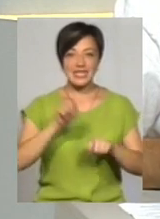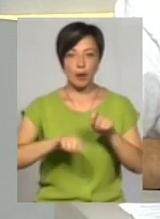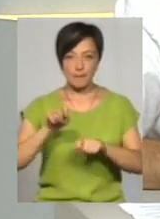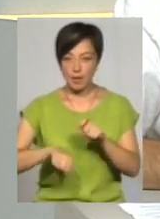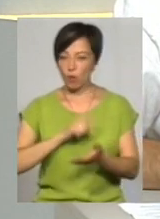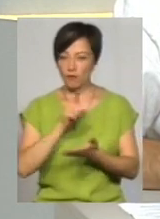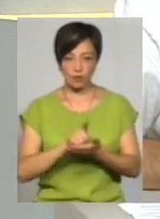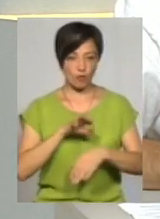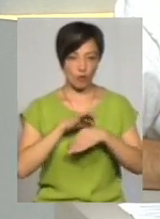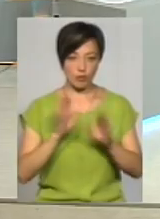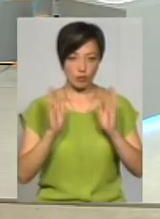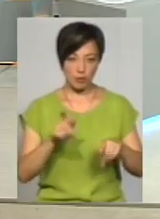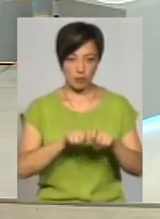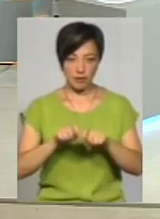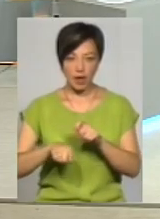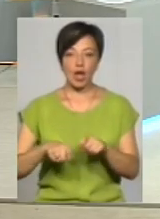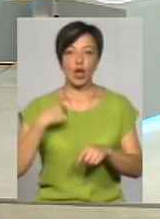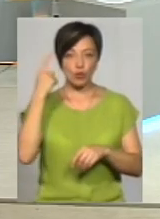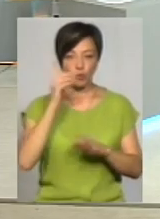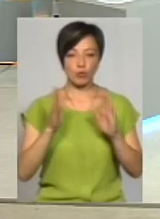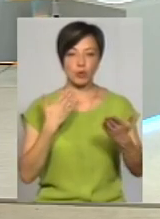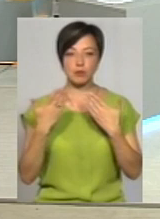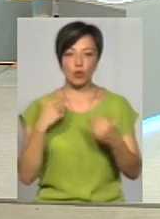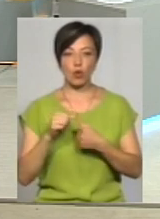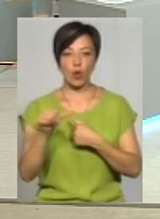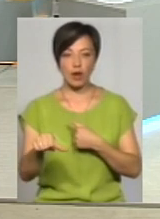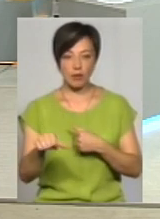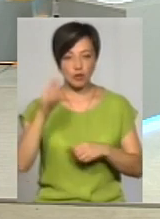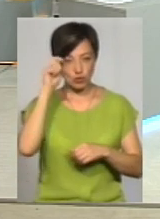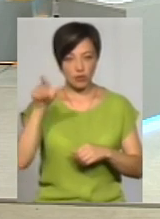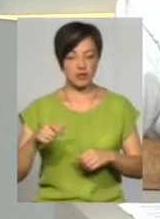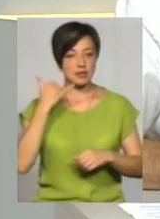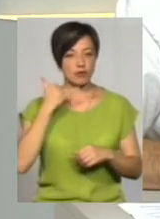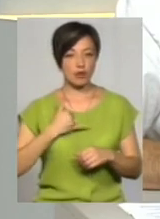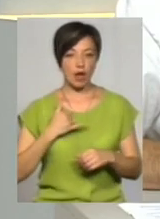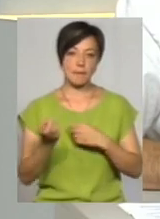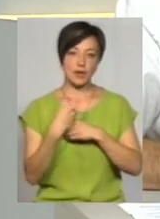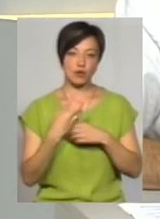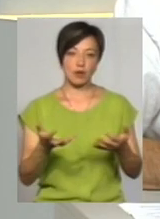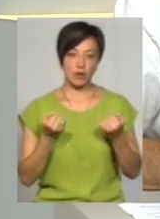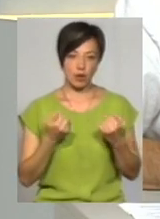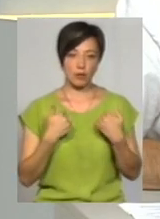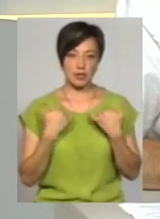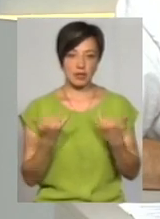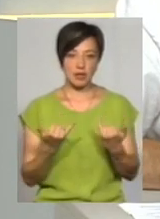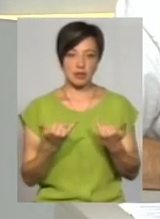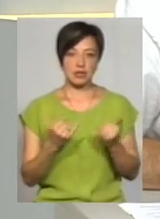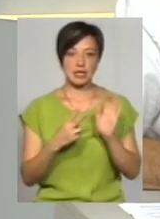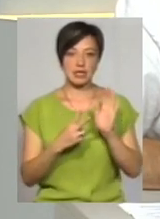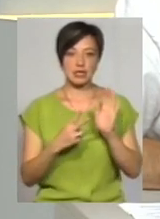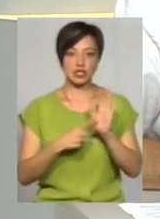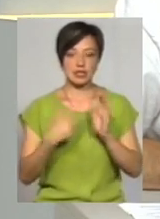обов'язково ми будемо проводити заміри. Я думаю, що ми поспілкуємося окремо, що чоловік, хто мене зателефонував чи прийшов на прийом, я кажу завжди, що я з пів сьому